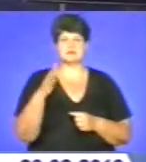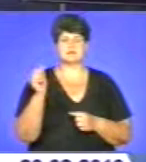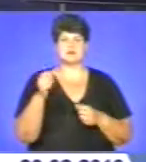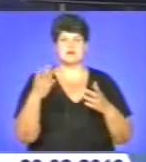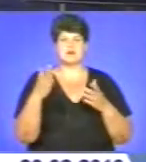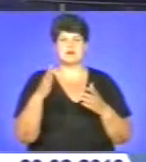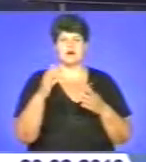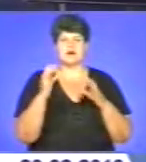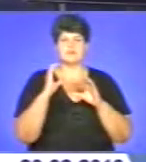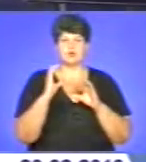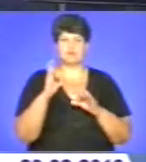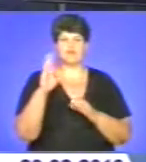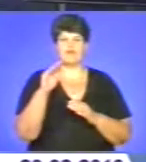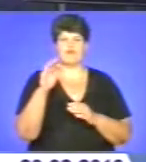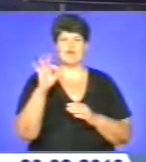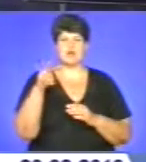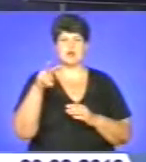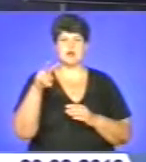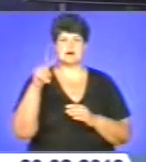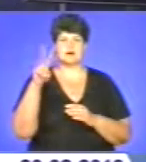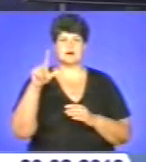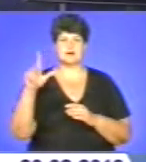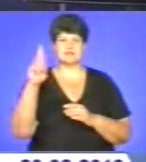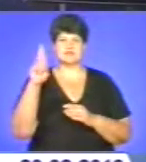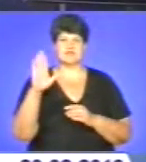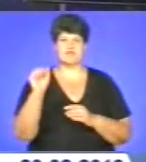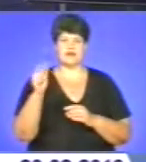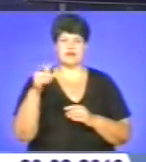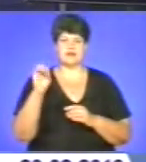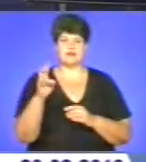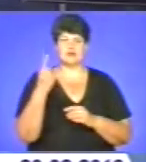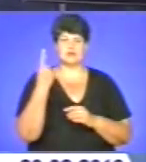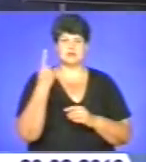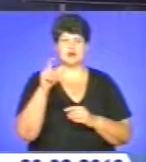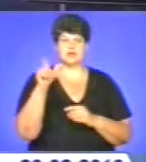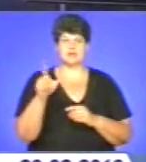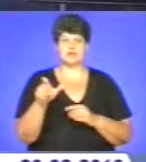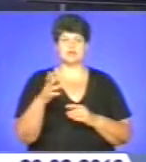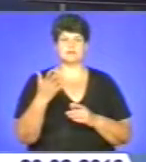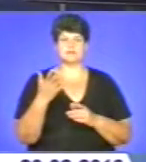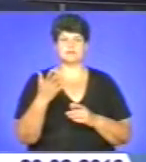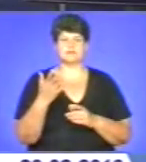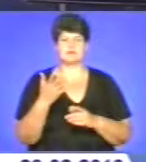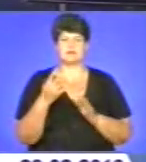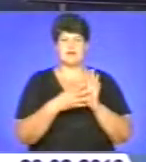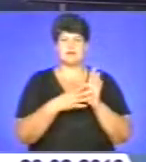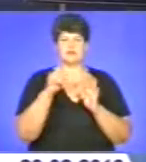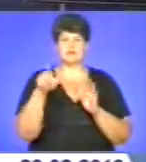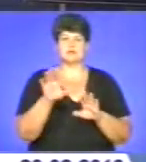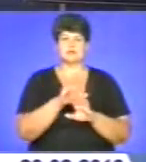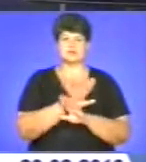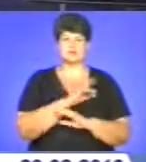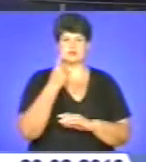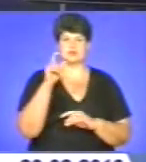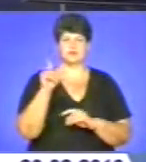дев'ять осіб пасажирів мікроавтобуса загинули, та одна людина постраждала. Водій вантажівки, якого госпіталізували до районної